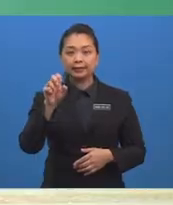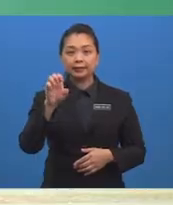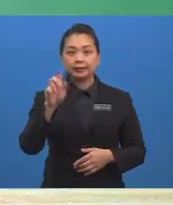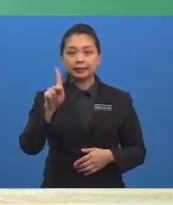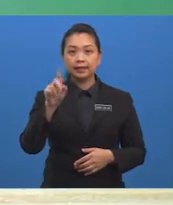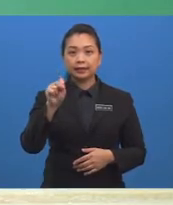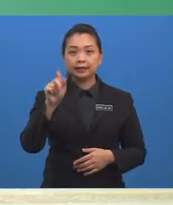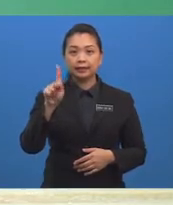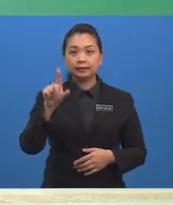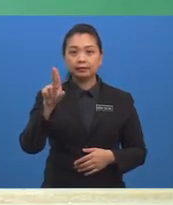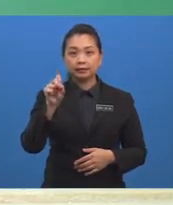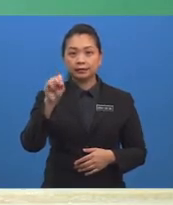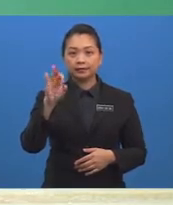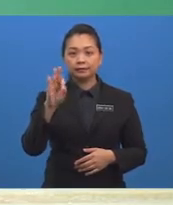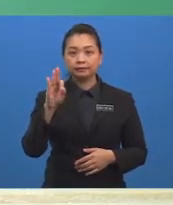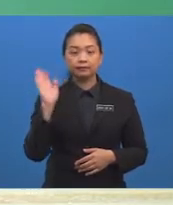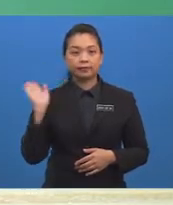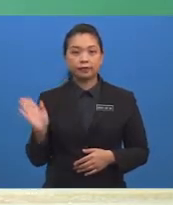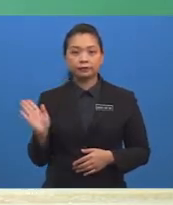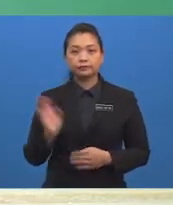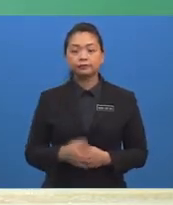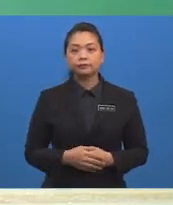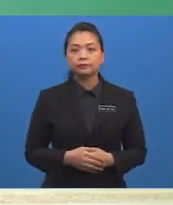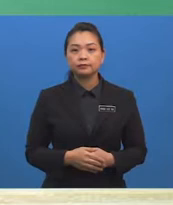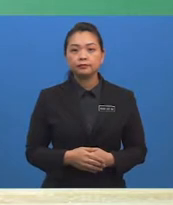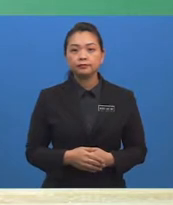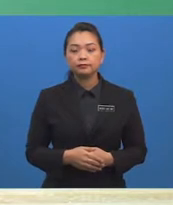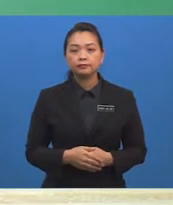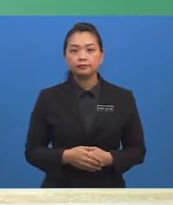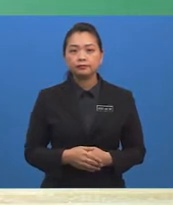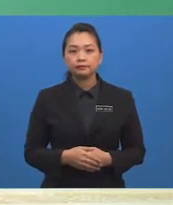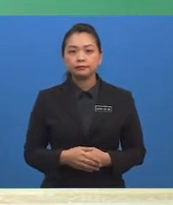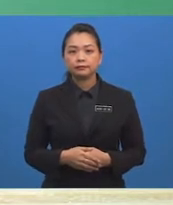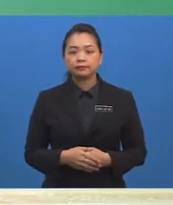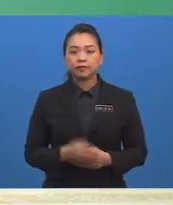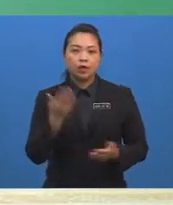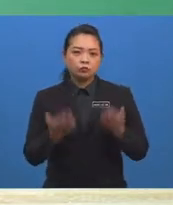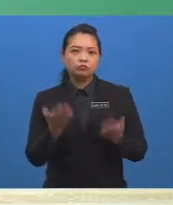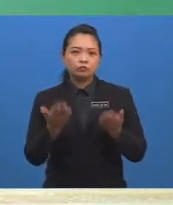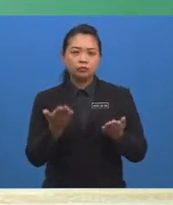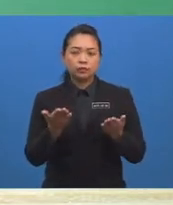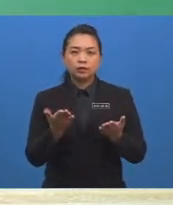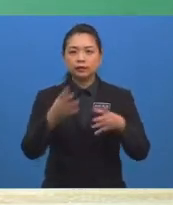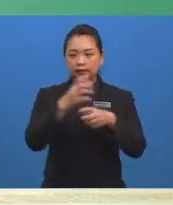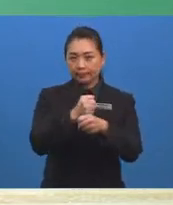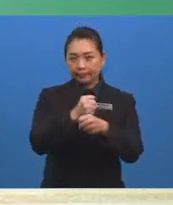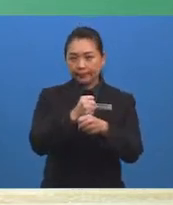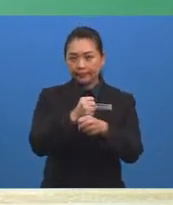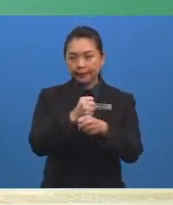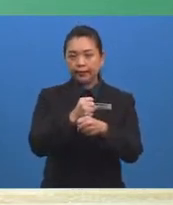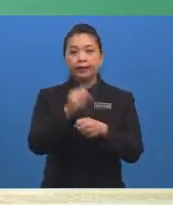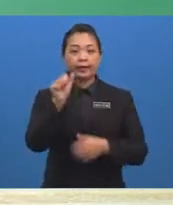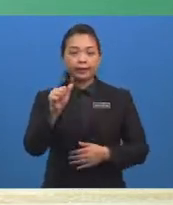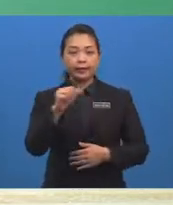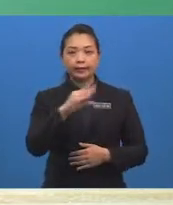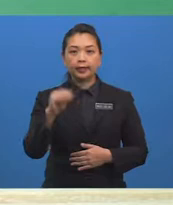Bagi peristiwa tidak saling eksklusif Kebarang kalian peristiwa A atau B